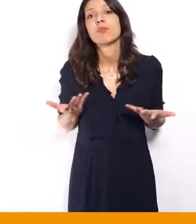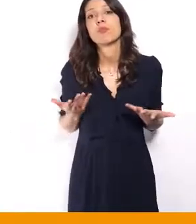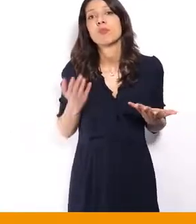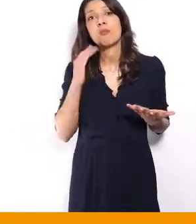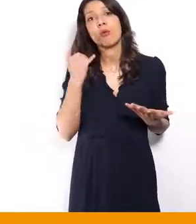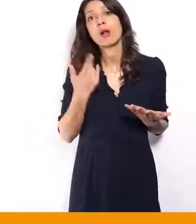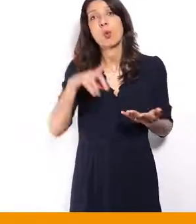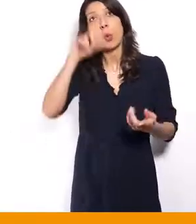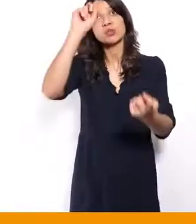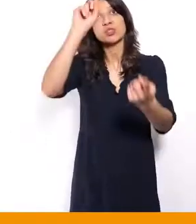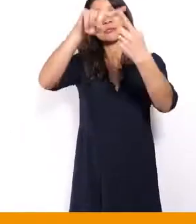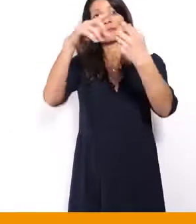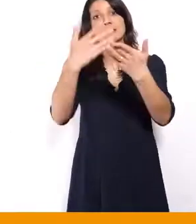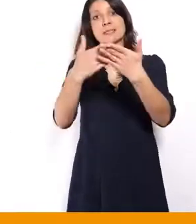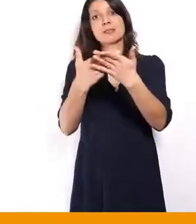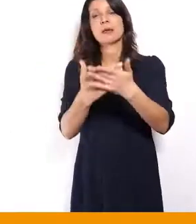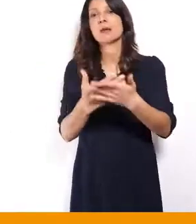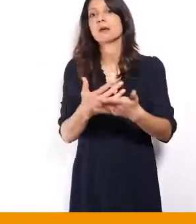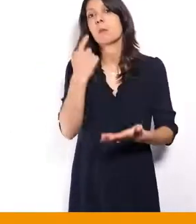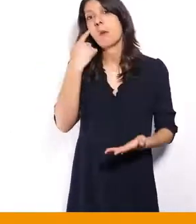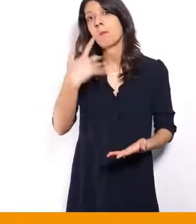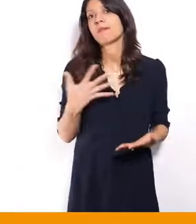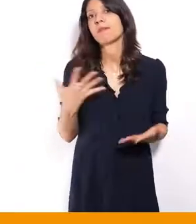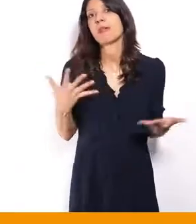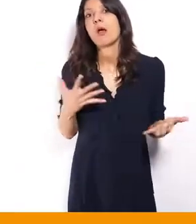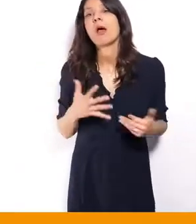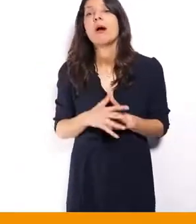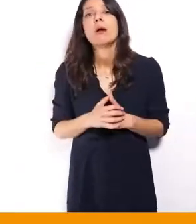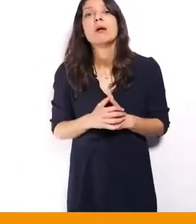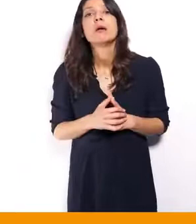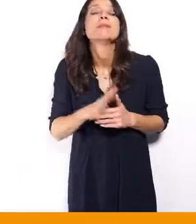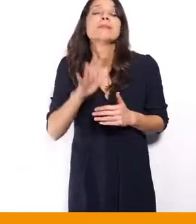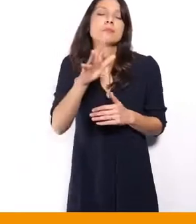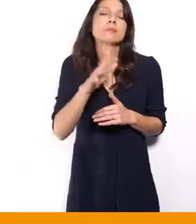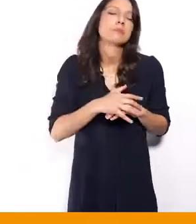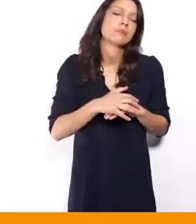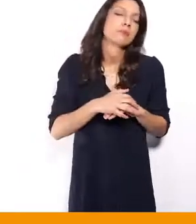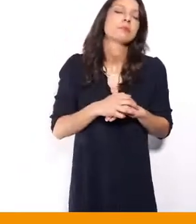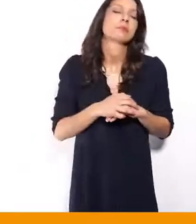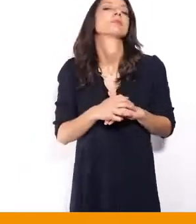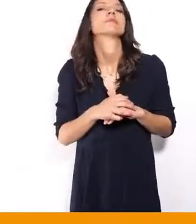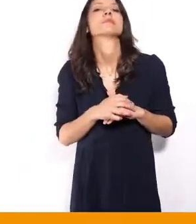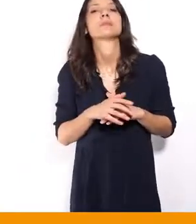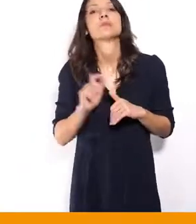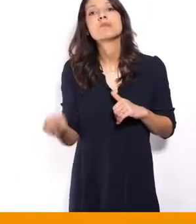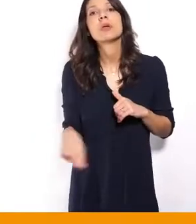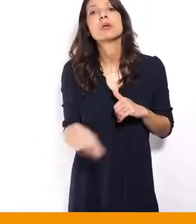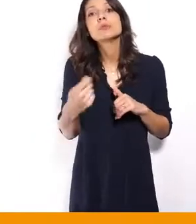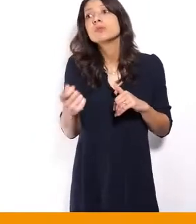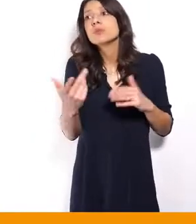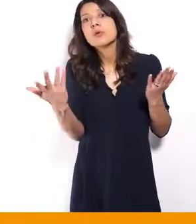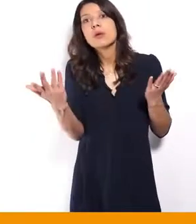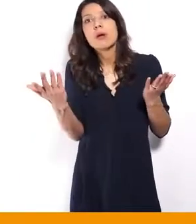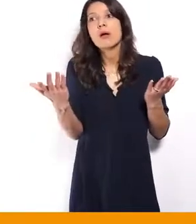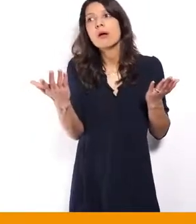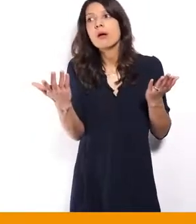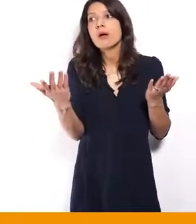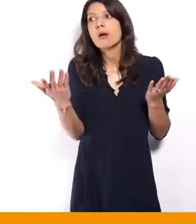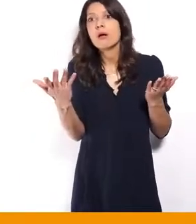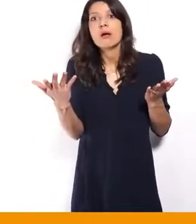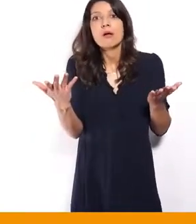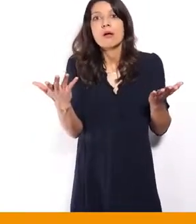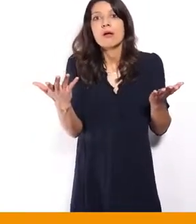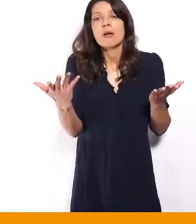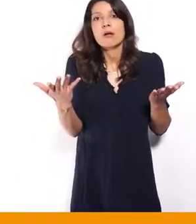avoir cet objectif-là. Moi, je pense que, bien sûr, c'est bien au-dessus de ce qu'aujourd'hui,